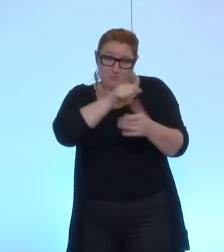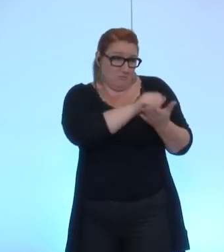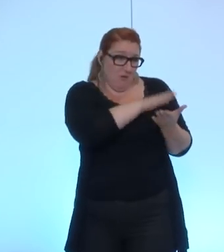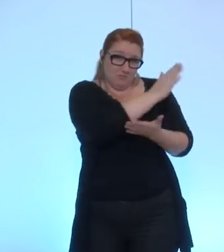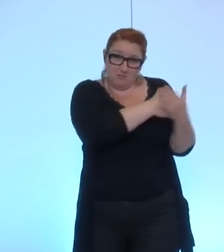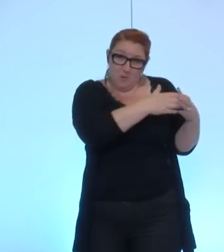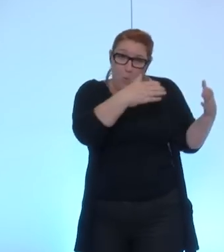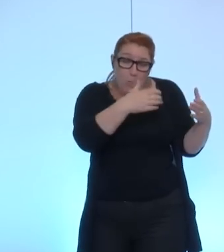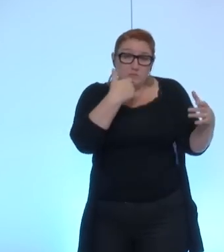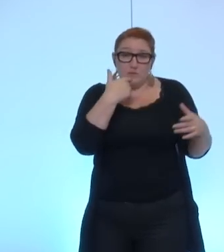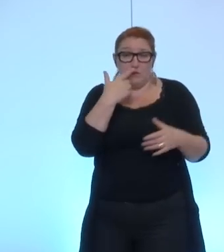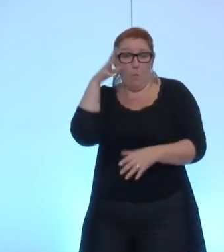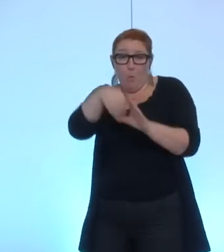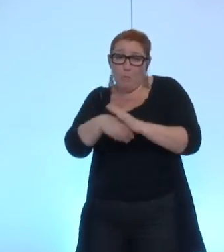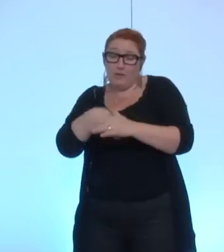également les conseillers